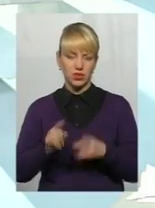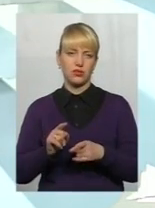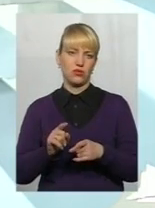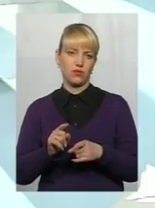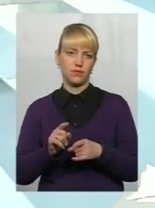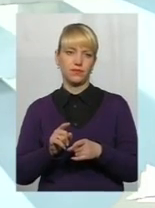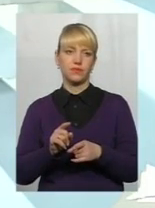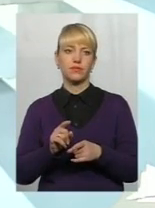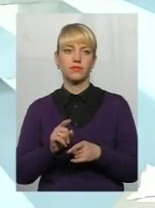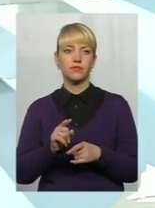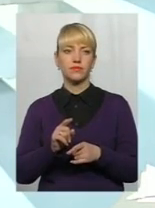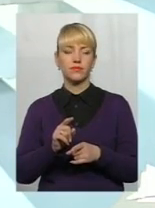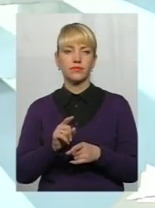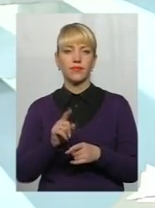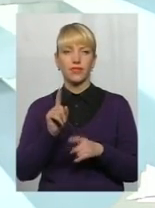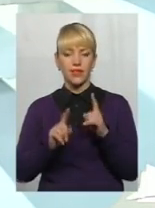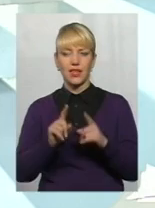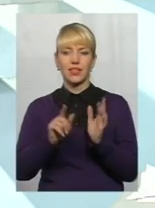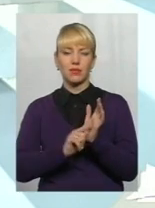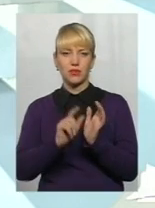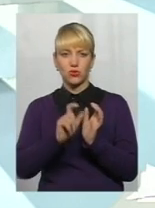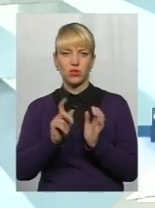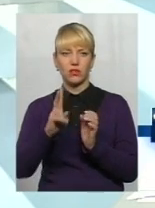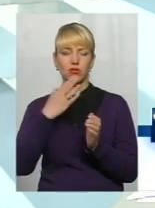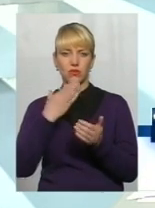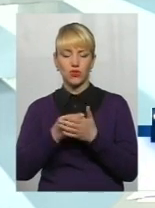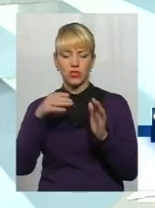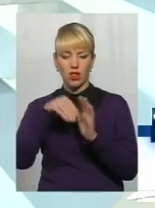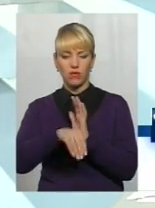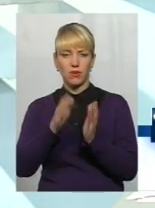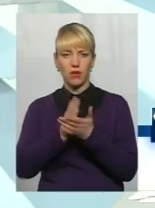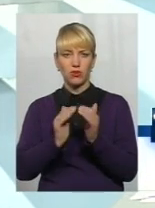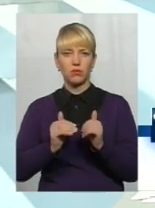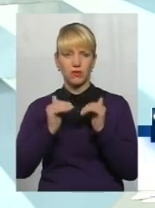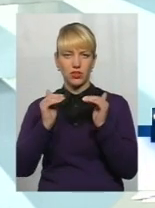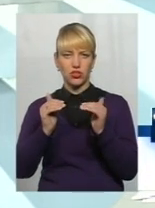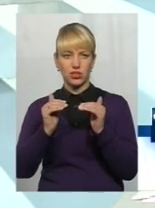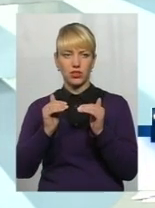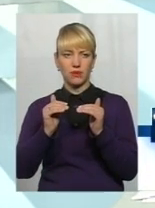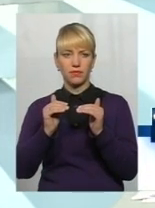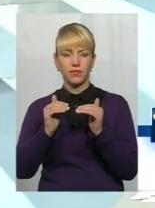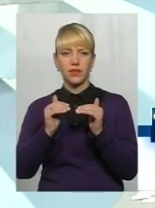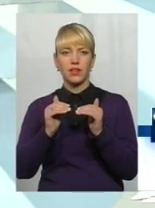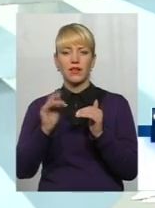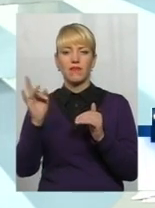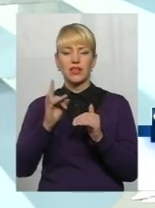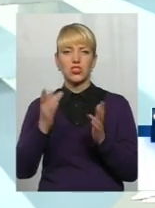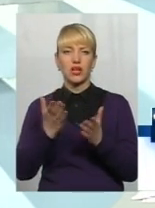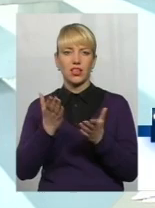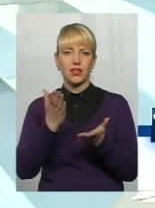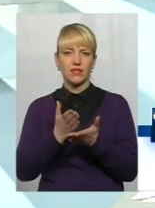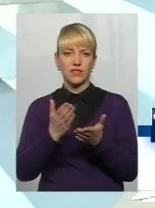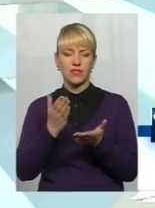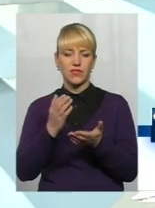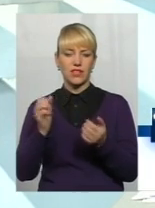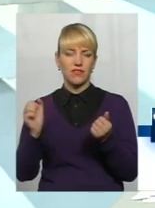деякі пенсіонери, які в своїй складовій мають підвищення, величина яких встановлена